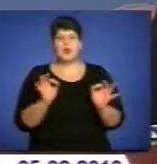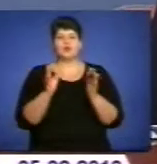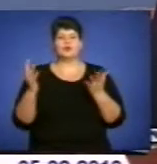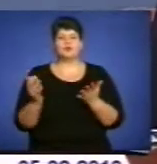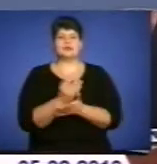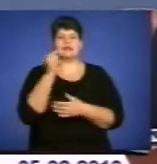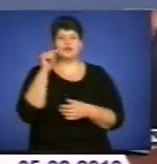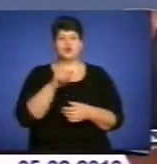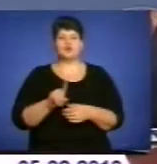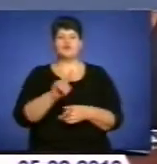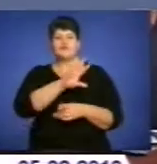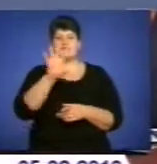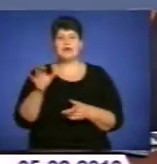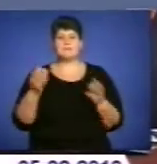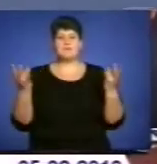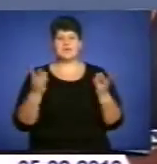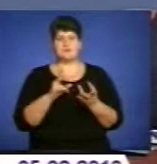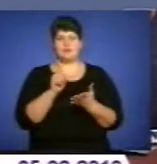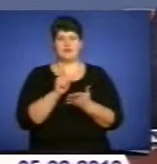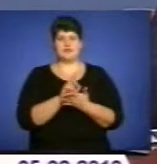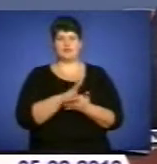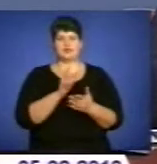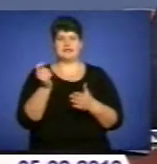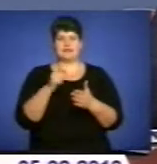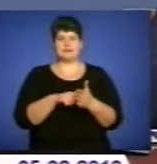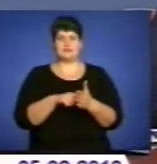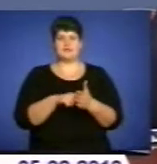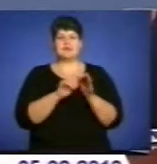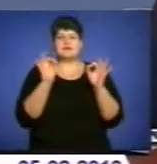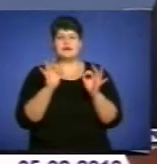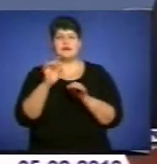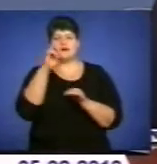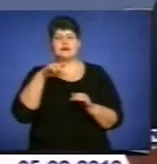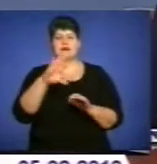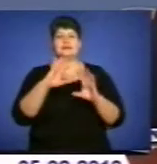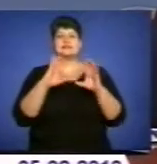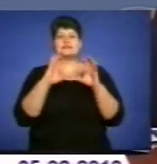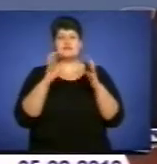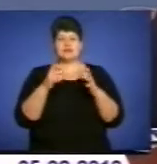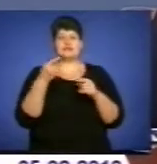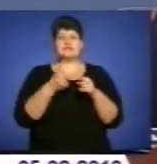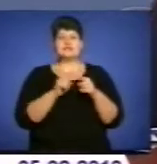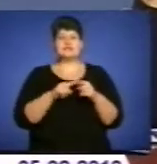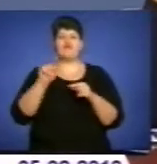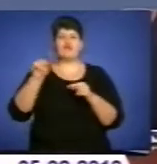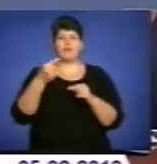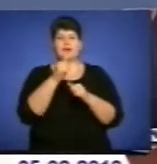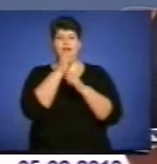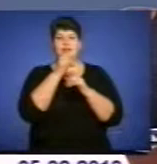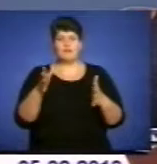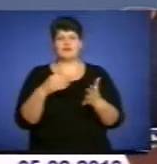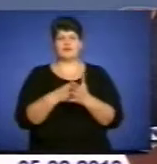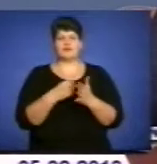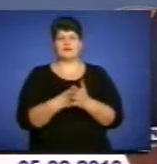того, щоб вся потреба була закрита. Жодна країна світу такі вимоги по охороні здоров'я не може фінансувати